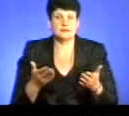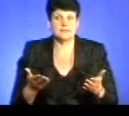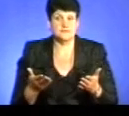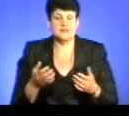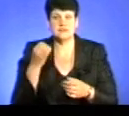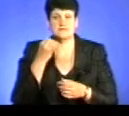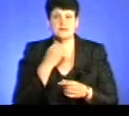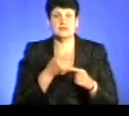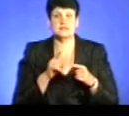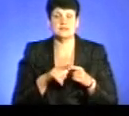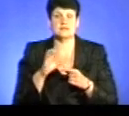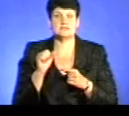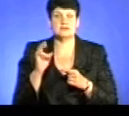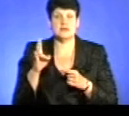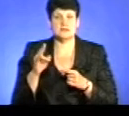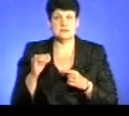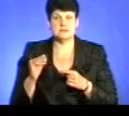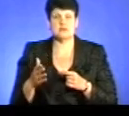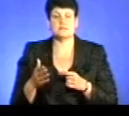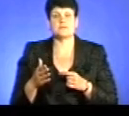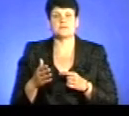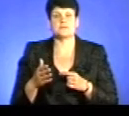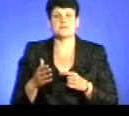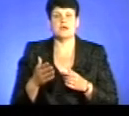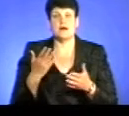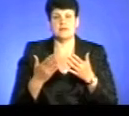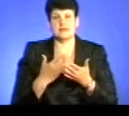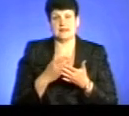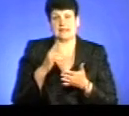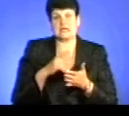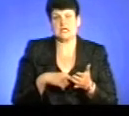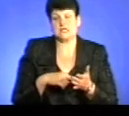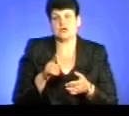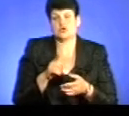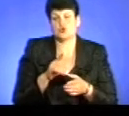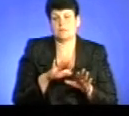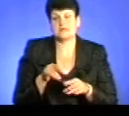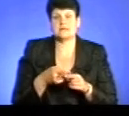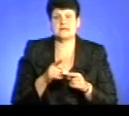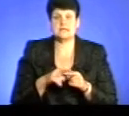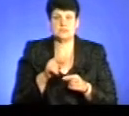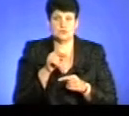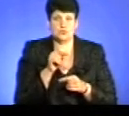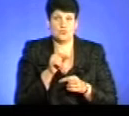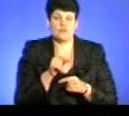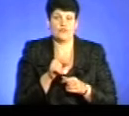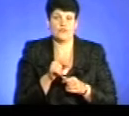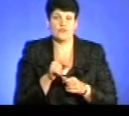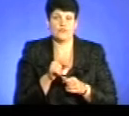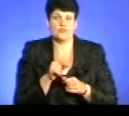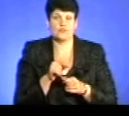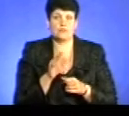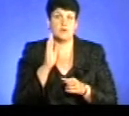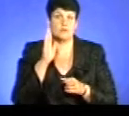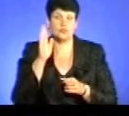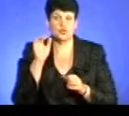завдяки цим санкціям, які були до неї затасовані. Але є надія, що після цих санкцій вона в